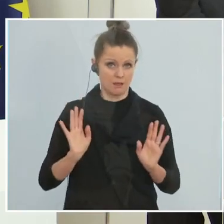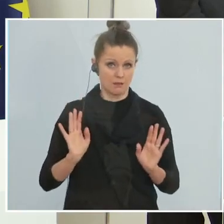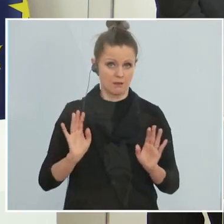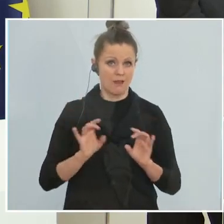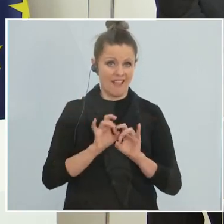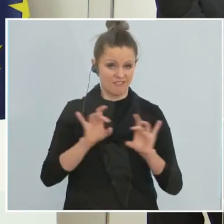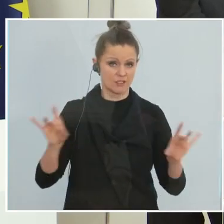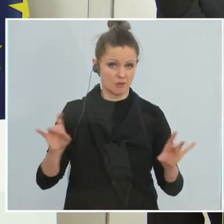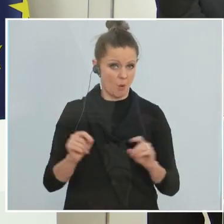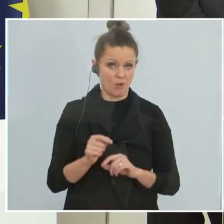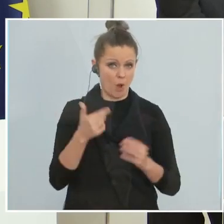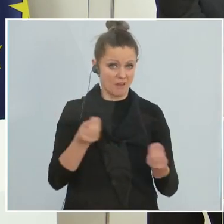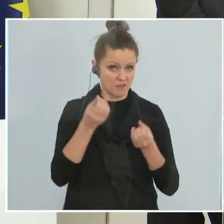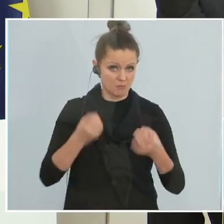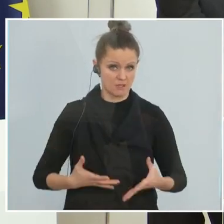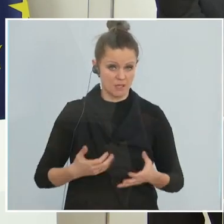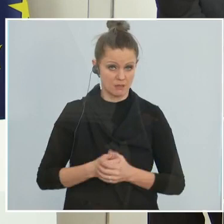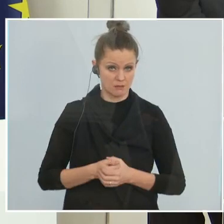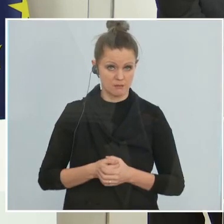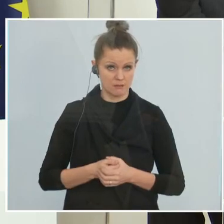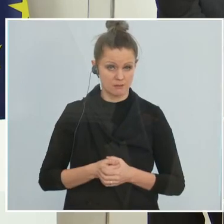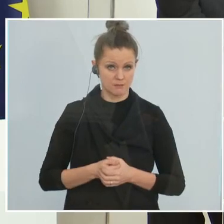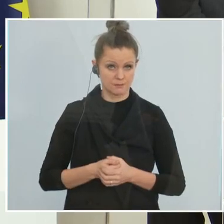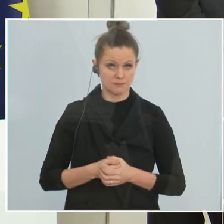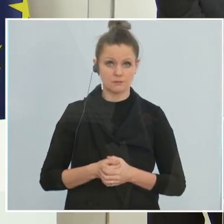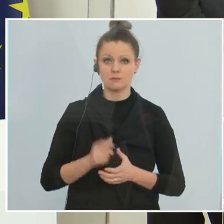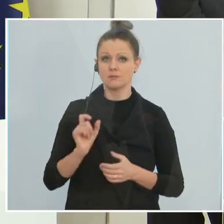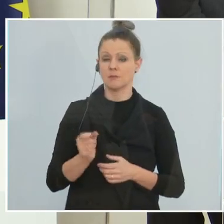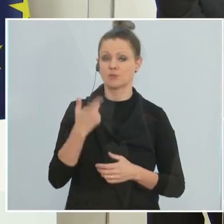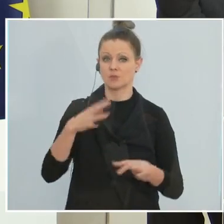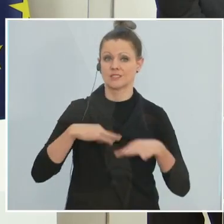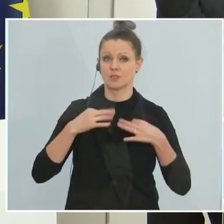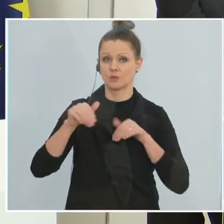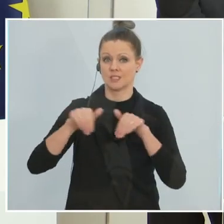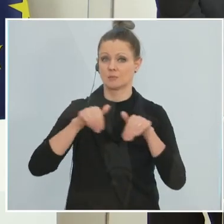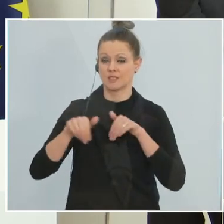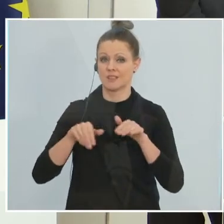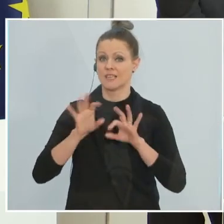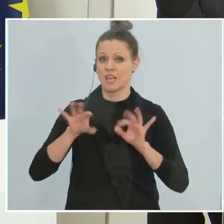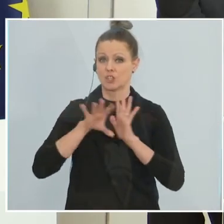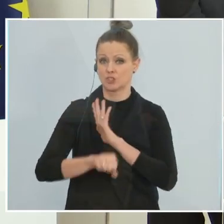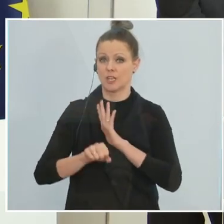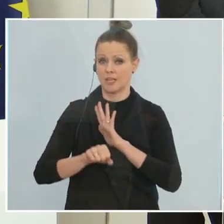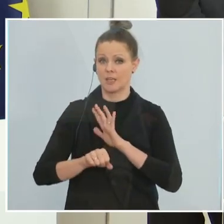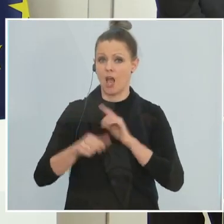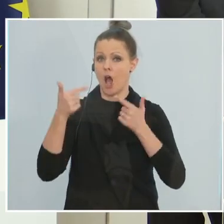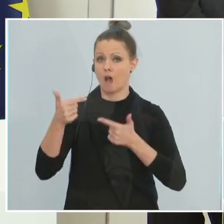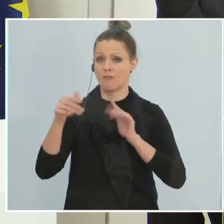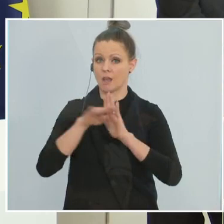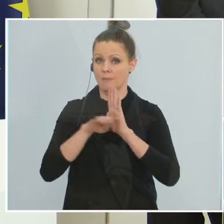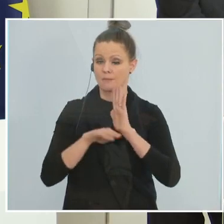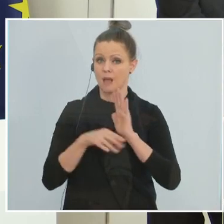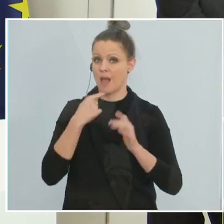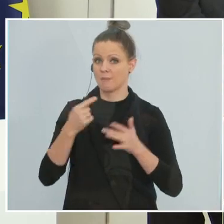infektiös wenig passiert. Noch dazu, wo der Gesundheitsminister ja recht strenge Auflagen gemacht